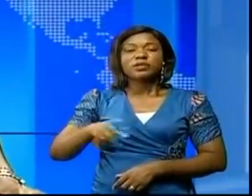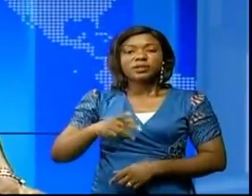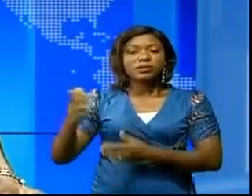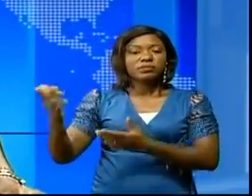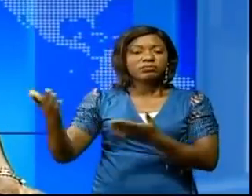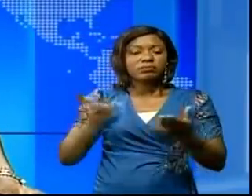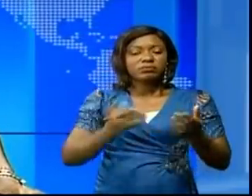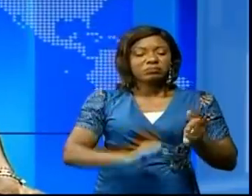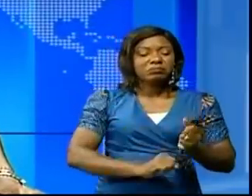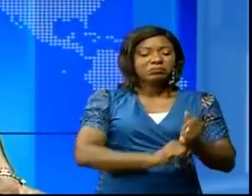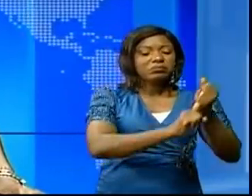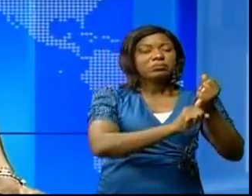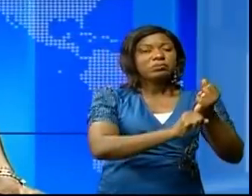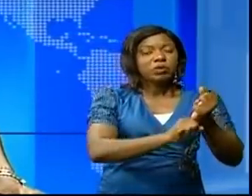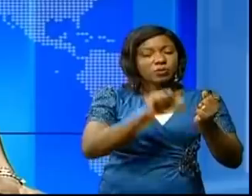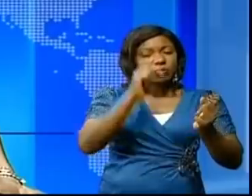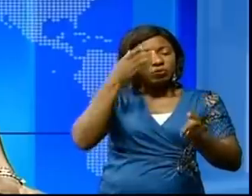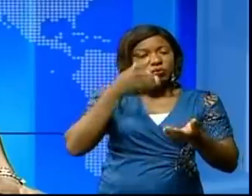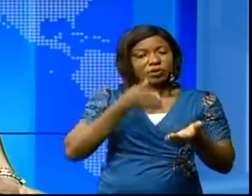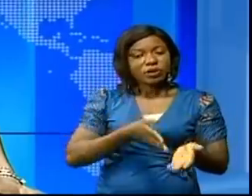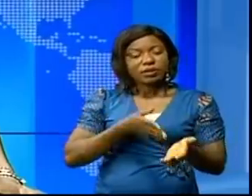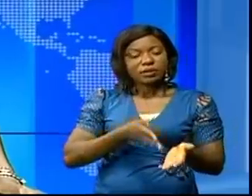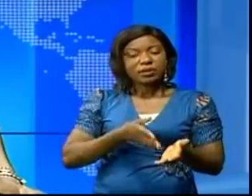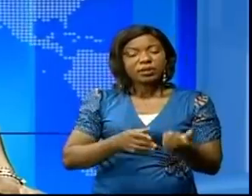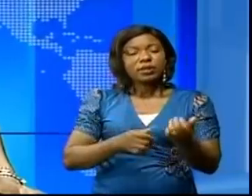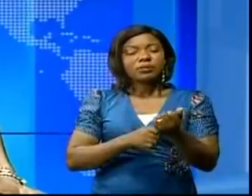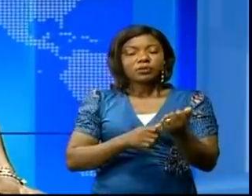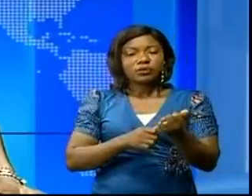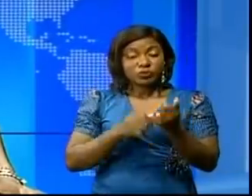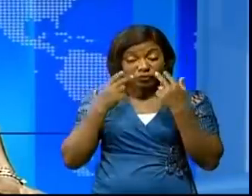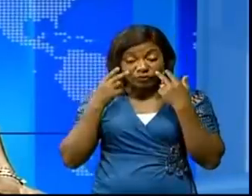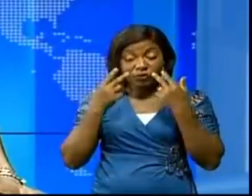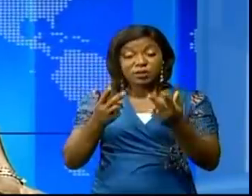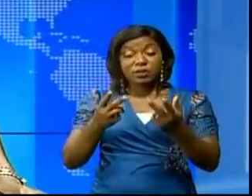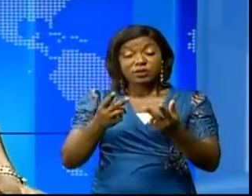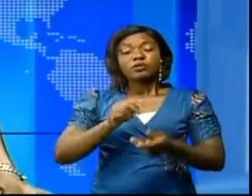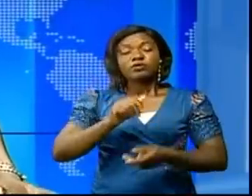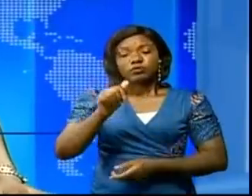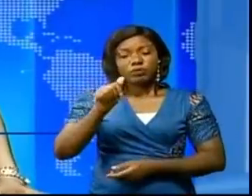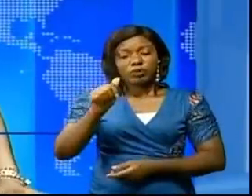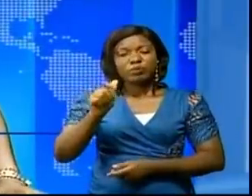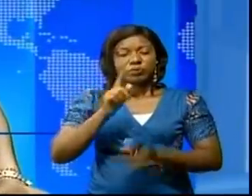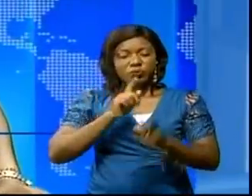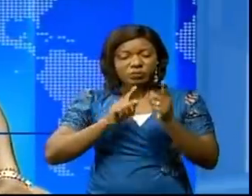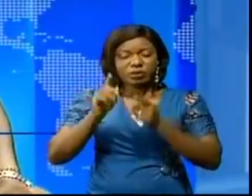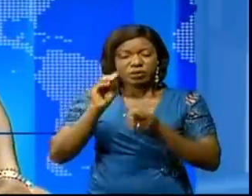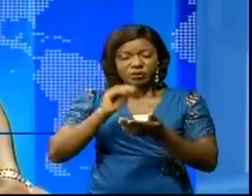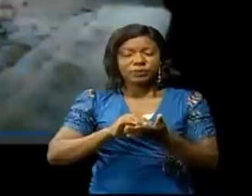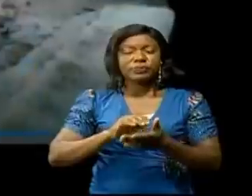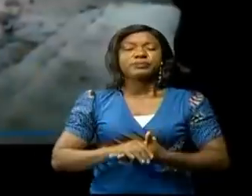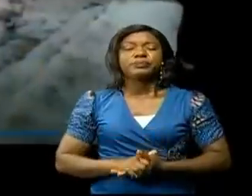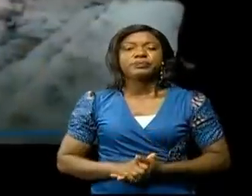porté main forte pour secourir les sinistrés. Voici en image ce qui s'est réellement passé.